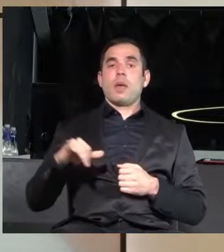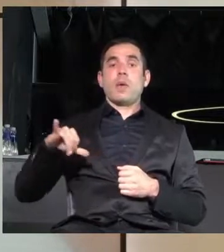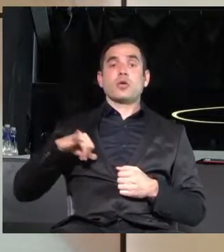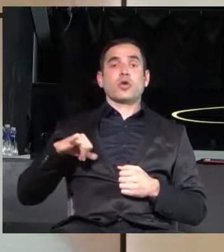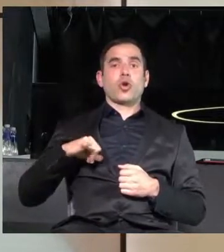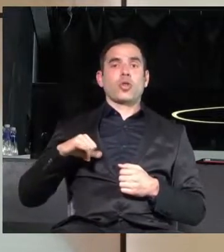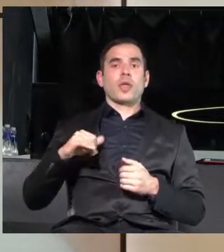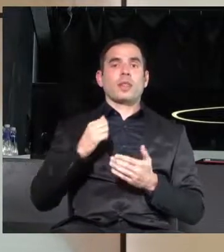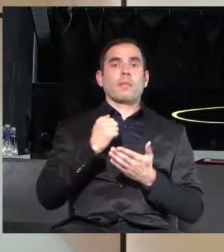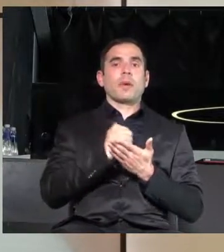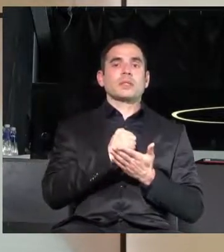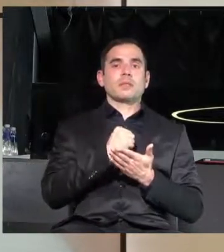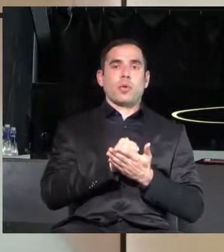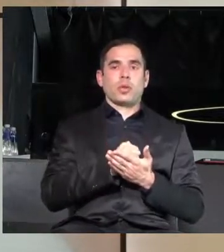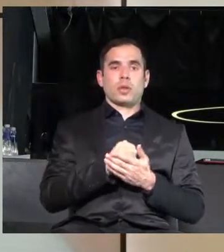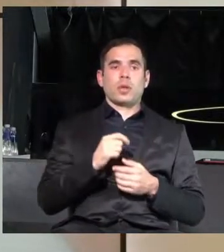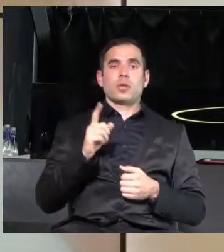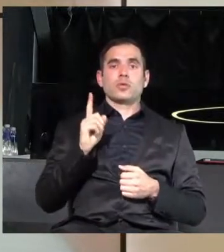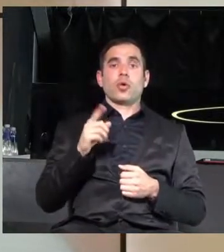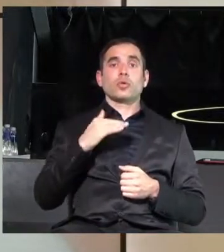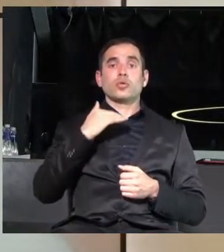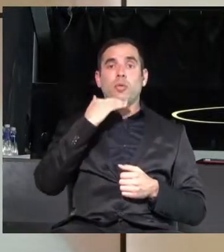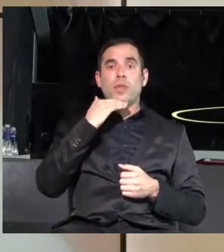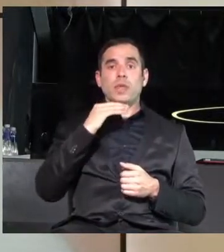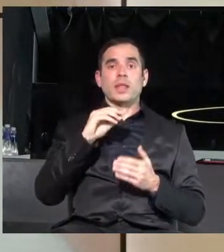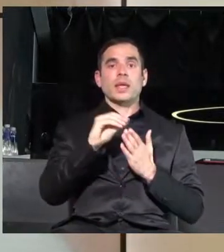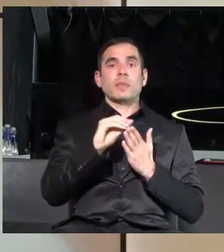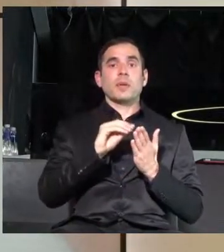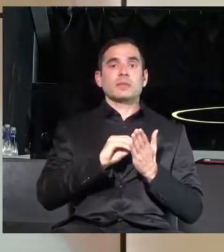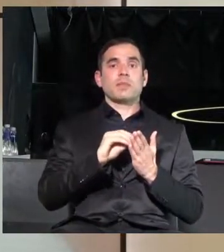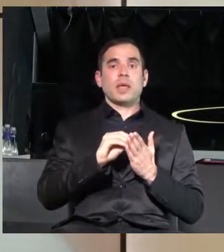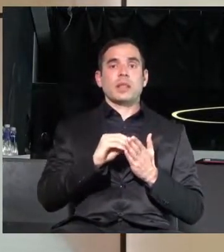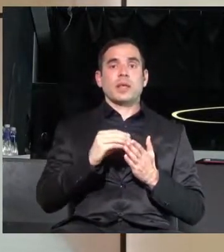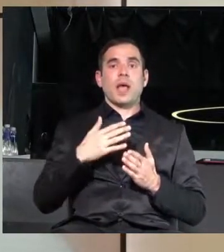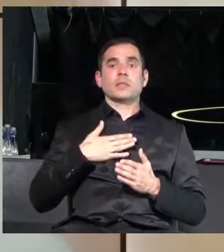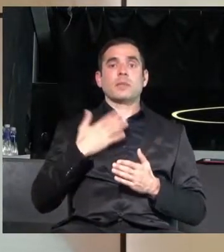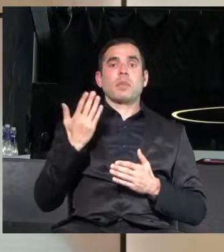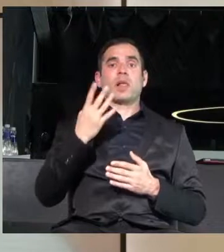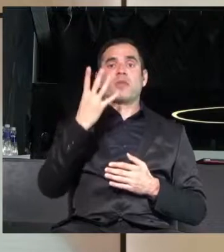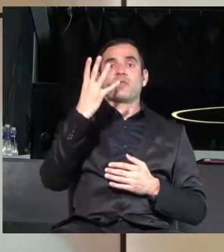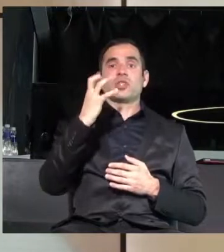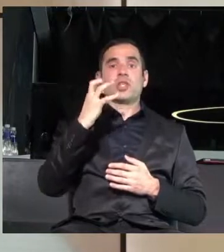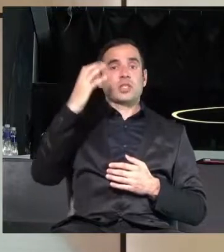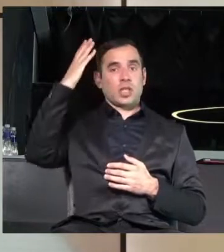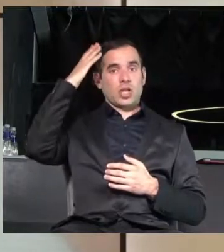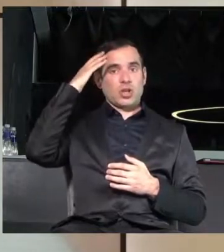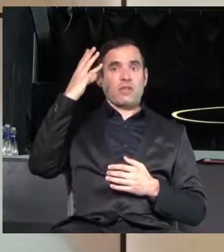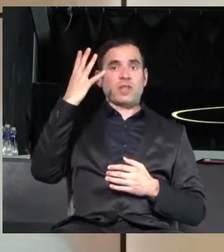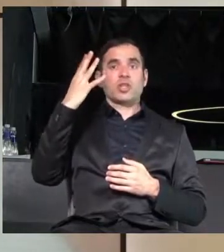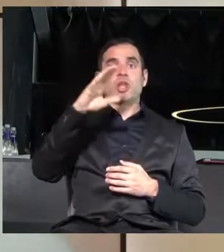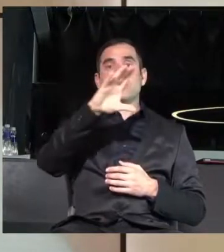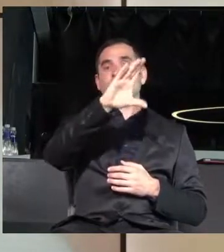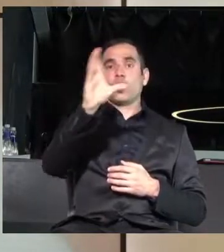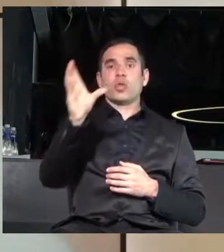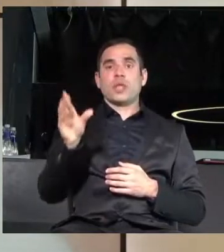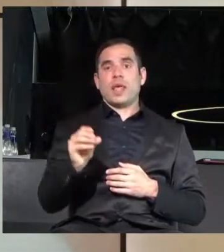паспорт, с който се опитах да ги пресметна. Съм била в около 40 държави на 4 континента.